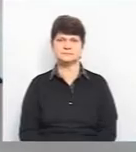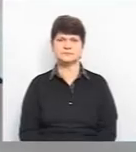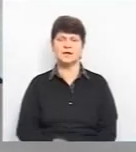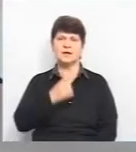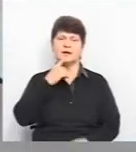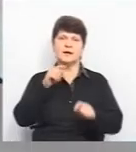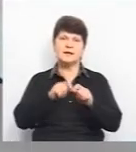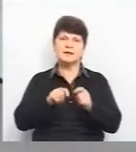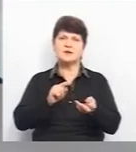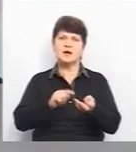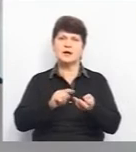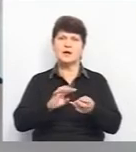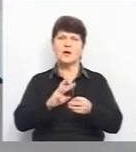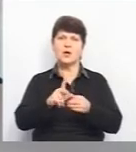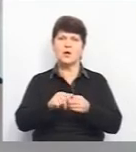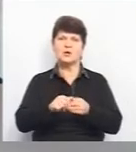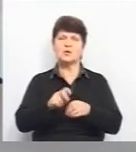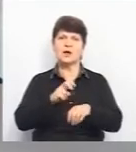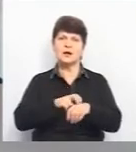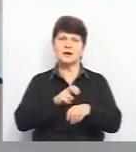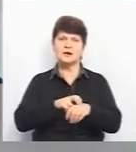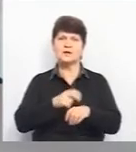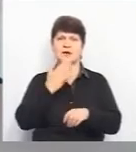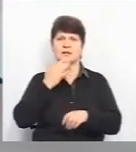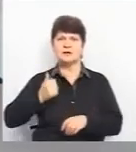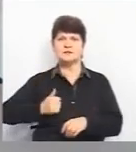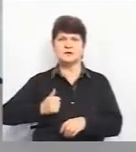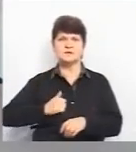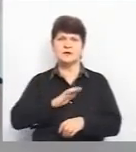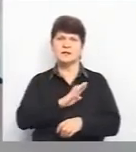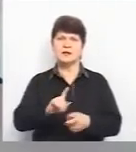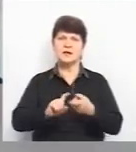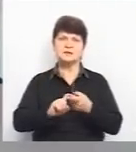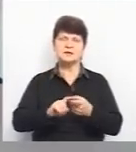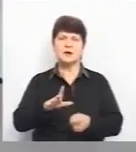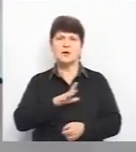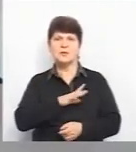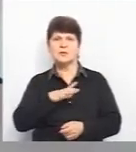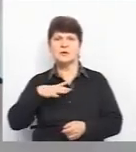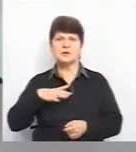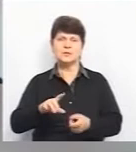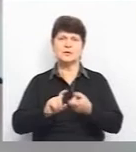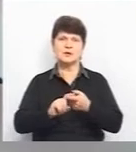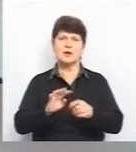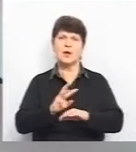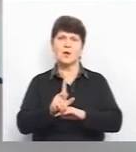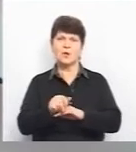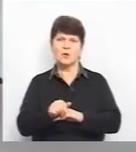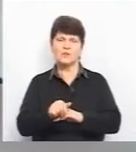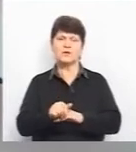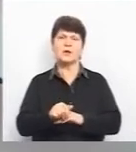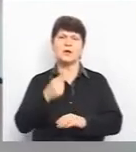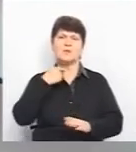Тестувати на коронавірус будуть лікарів і нацгвардійців, незалежно від того, контактували вони з хворими на COVID чи ні. За це